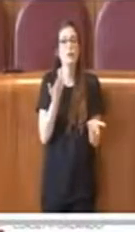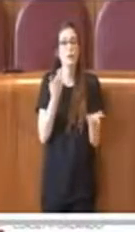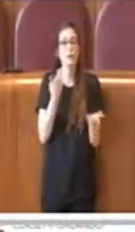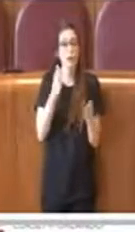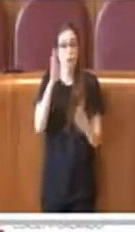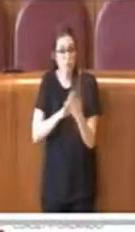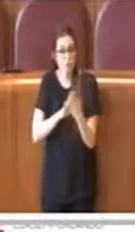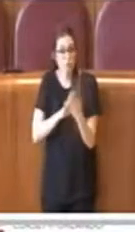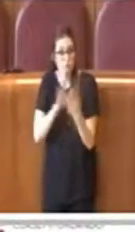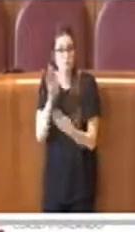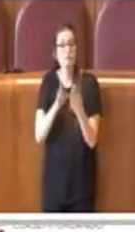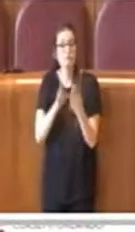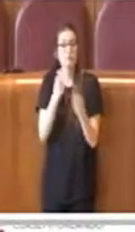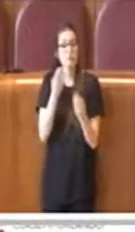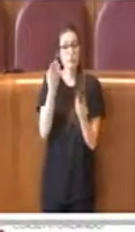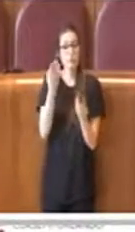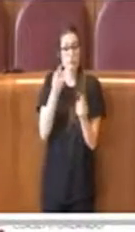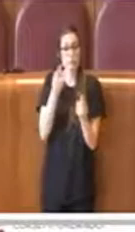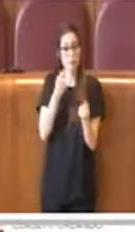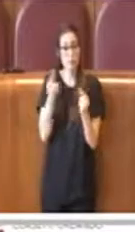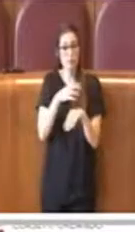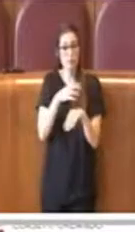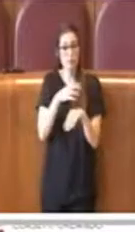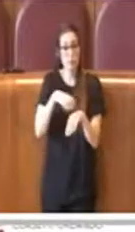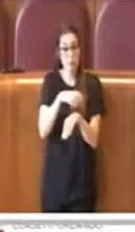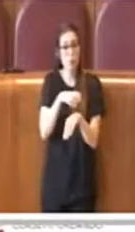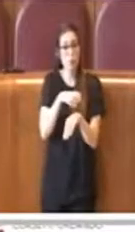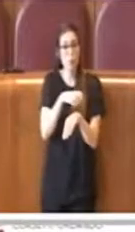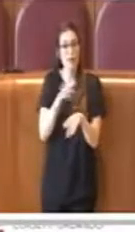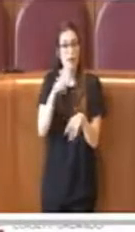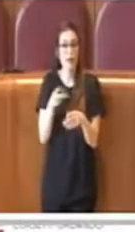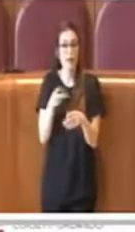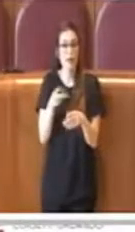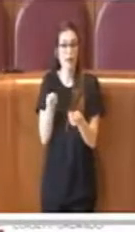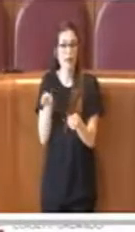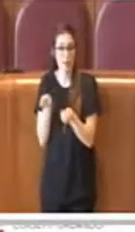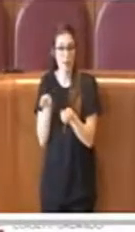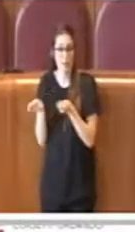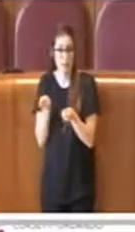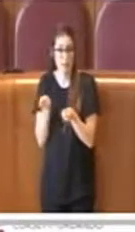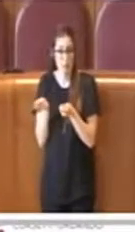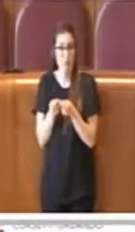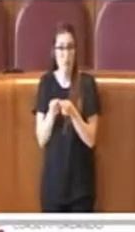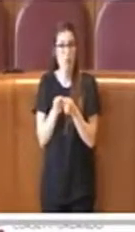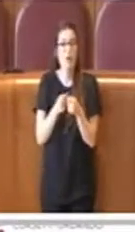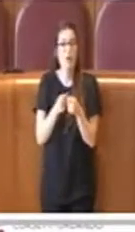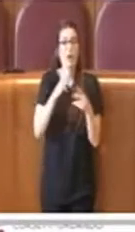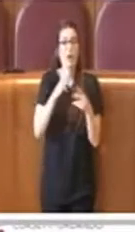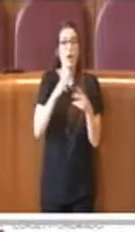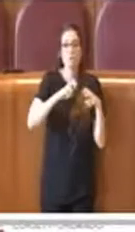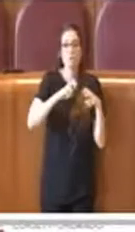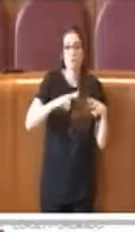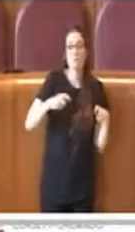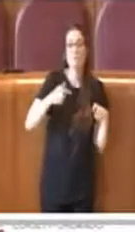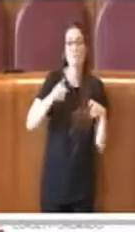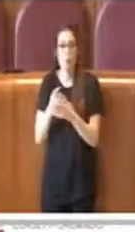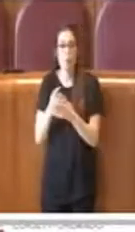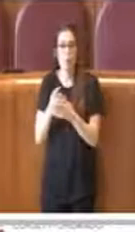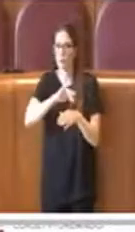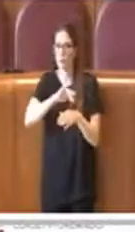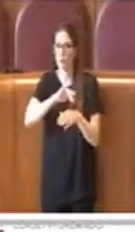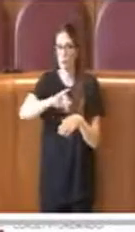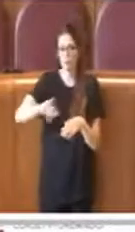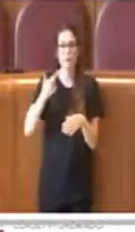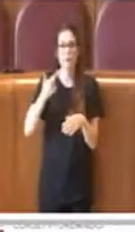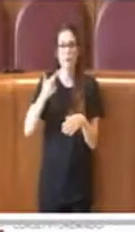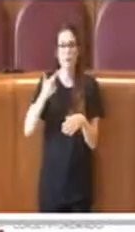confronto tra le consulte e l'amministrazione indipendente dall'analisi e dai processi delle proposte deliberative che come